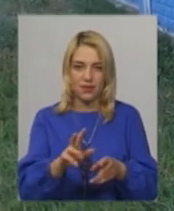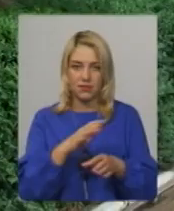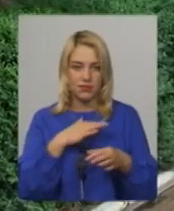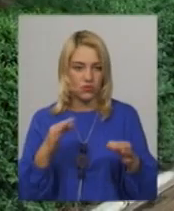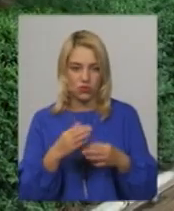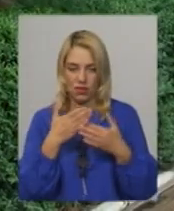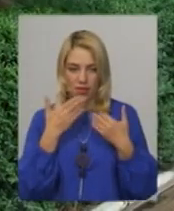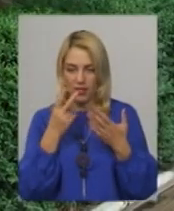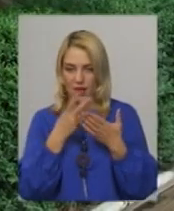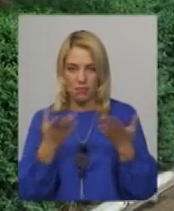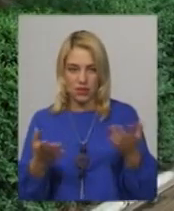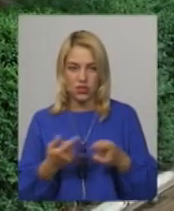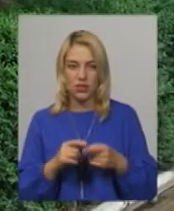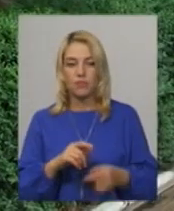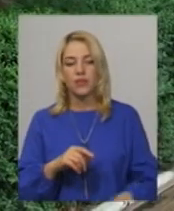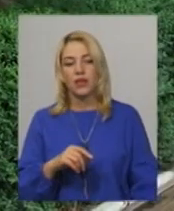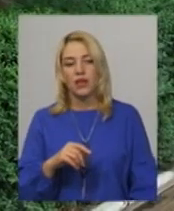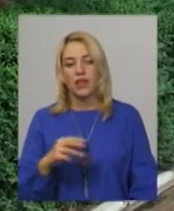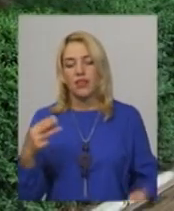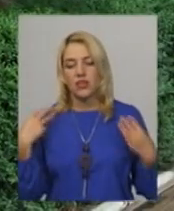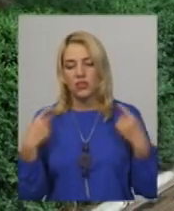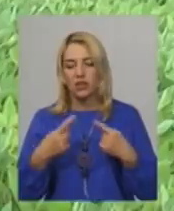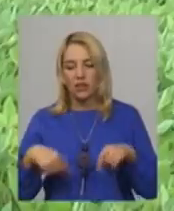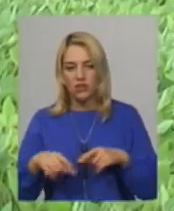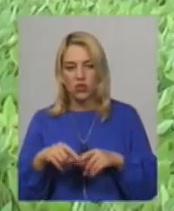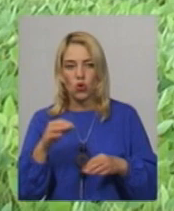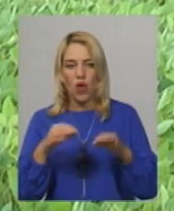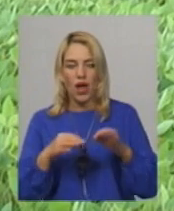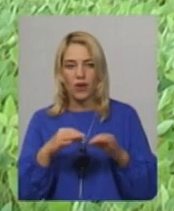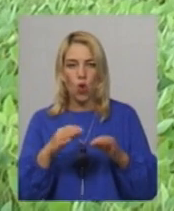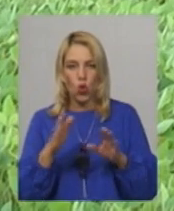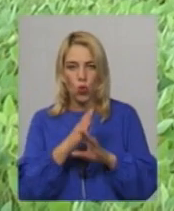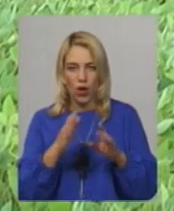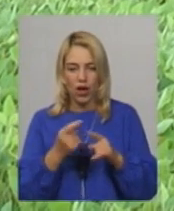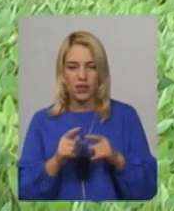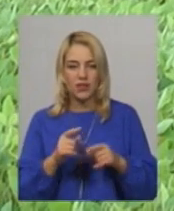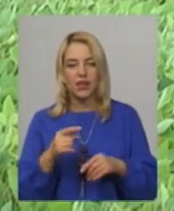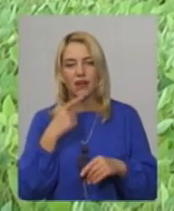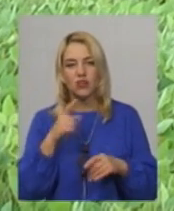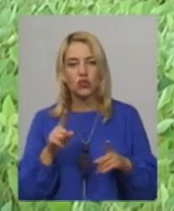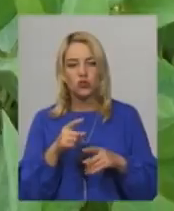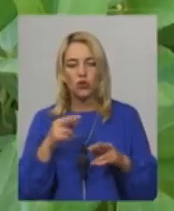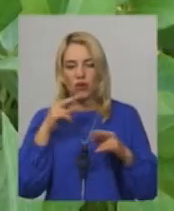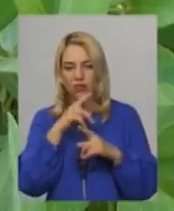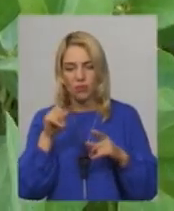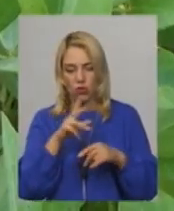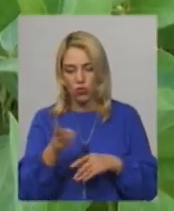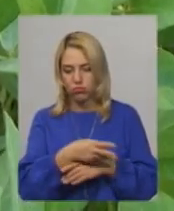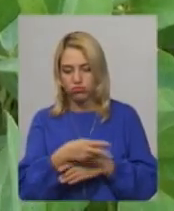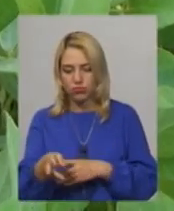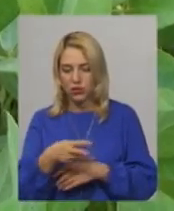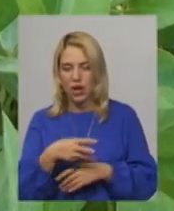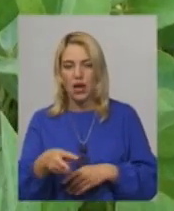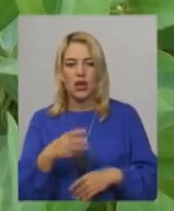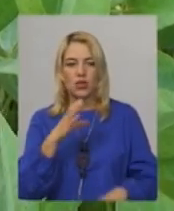поїхали. Юрій Завальнюк, начальник відділу екології та природних ресурсів Чеморовецької райдержадміністрації, каже, хімікат, яким 2 червня обробили сою,